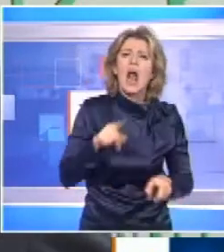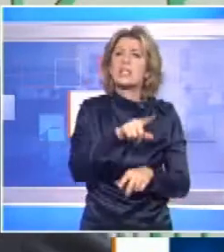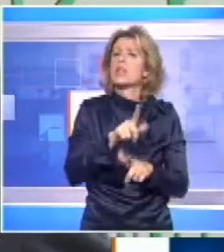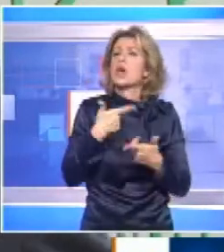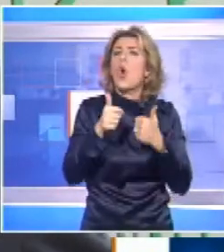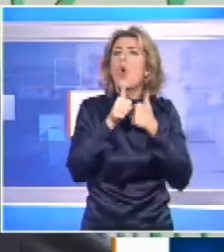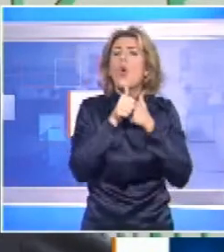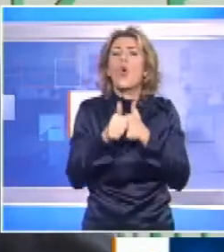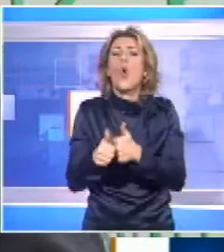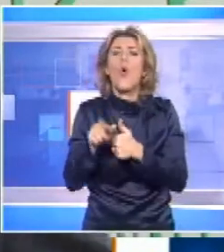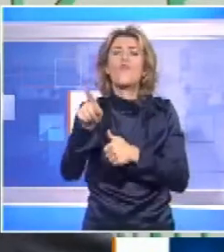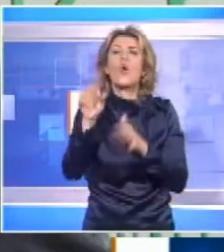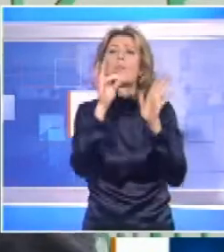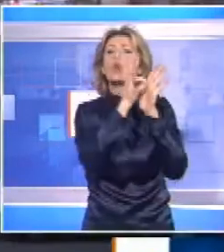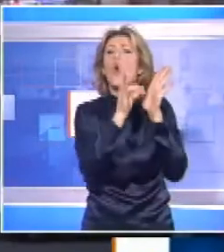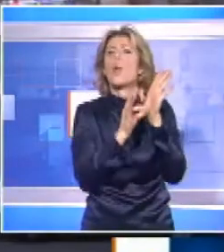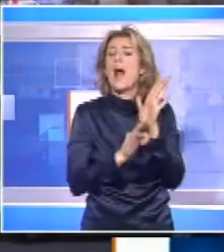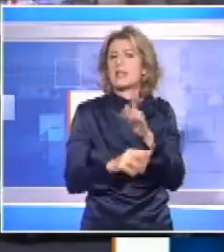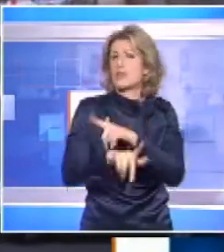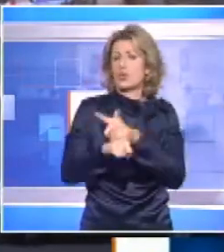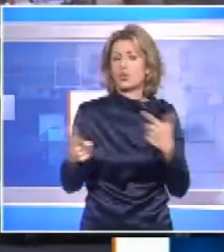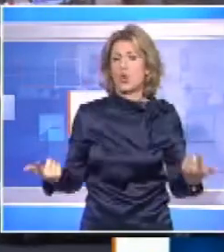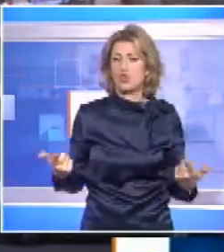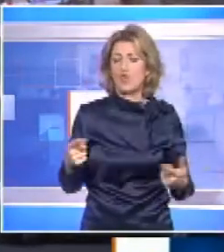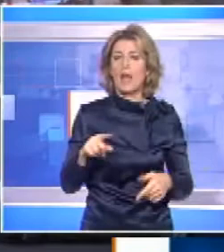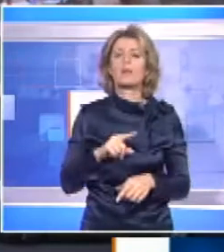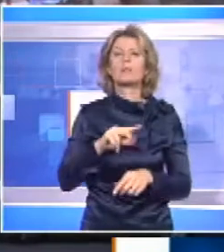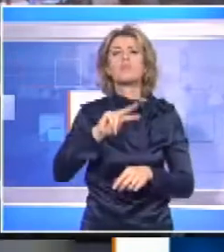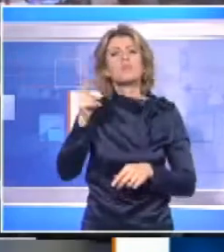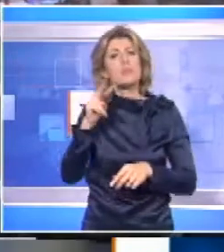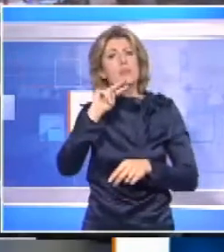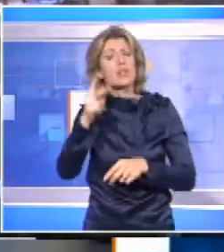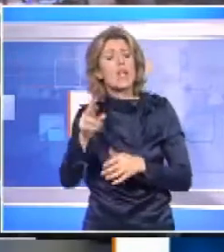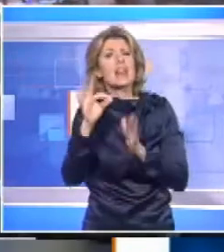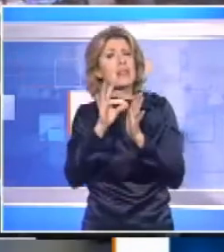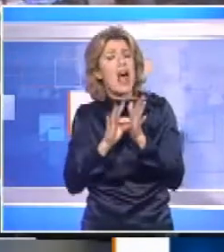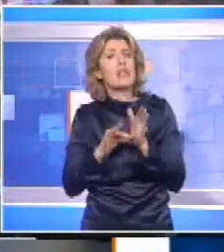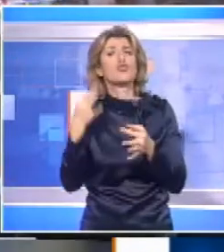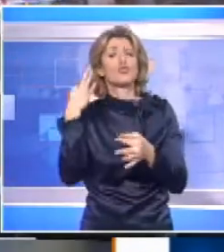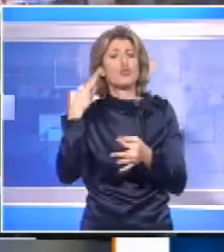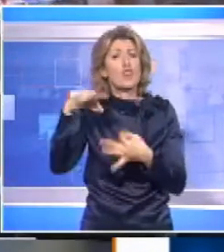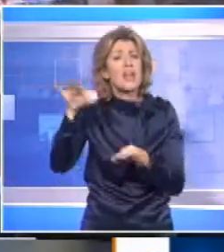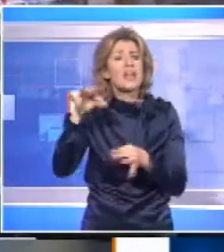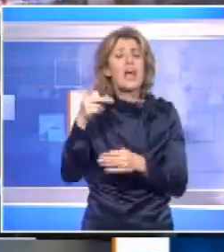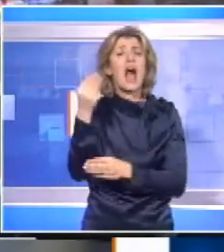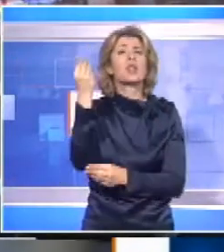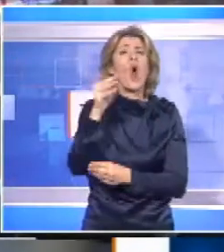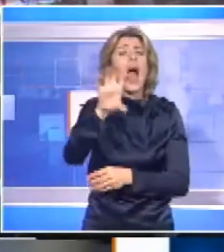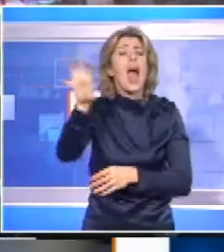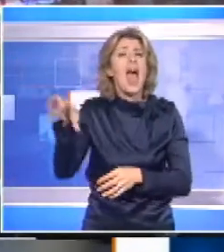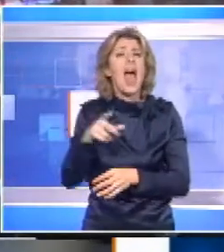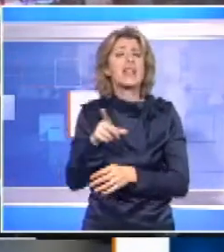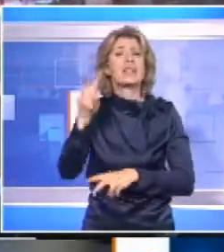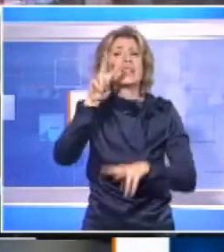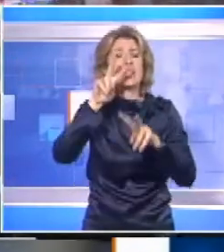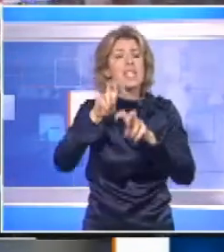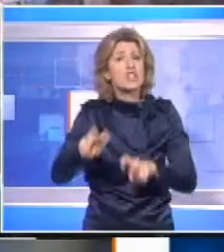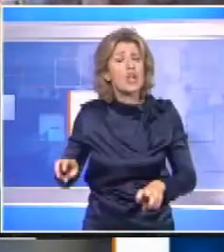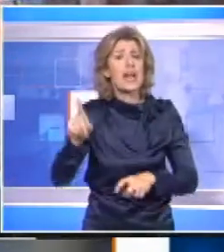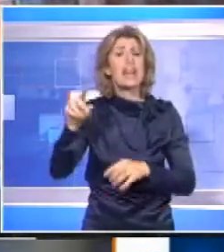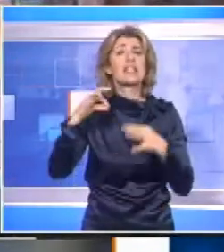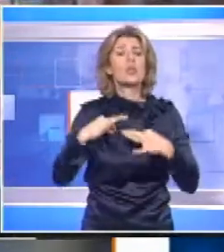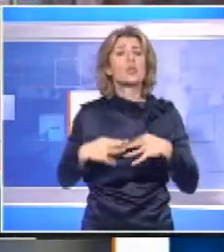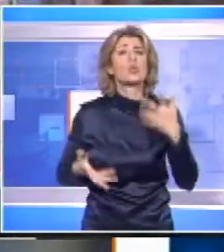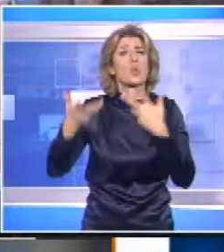conforme alla normativa vigente. I dati sono stati certificati in alcuni casi da enti di ricerca come l'Istituto Superiore Sanità nel